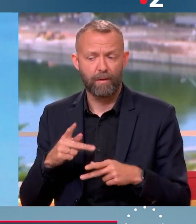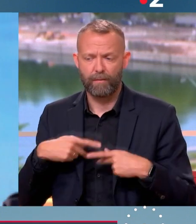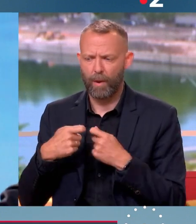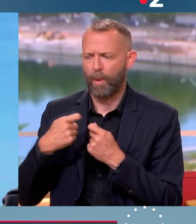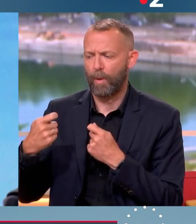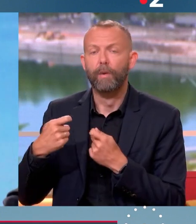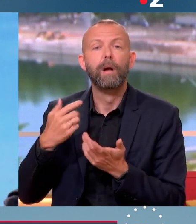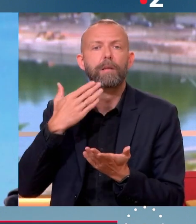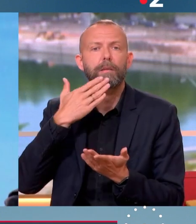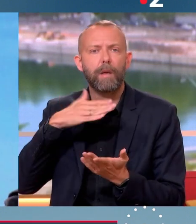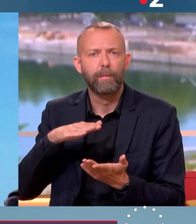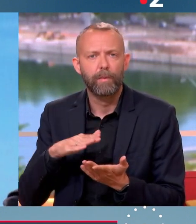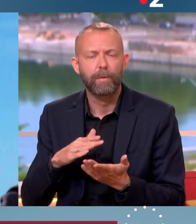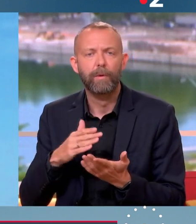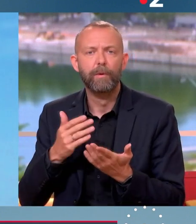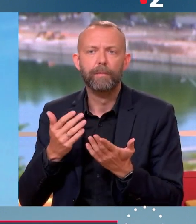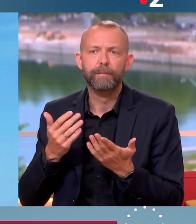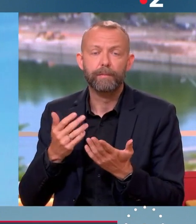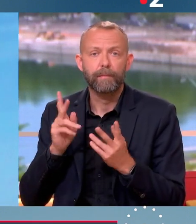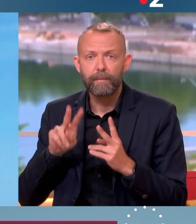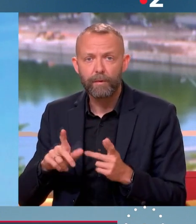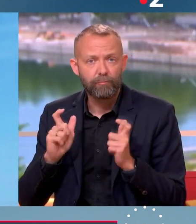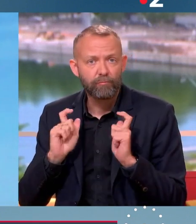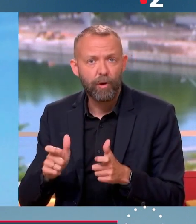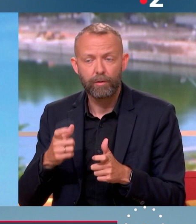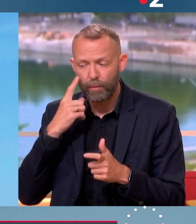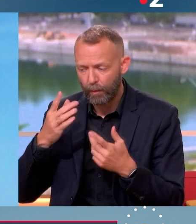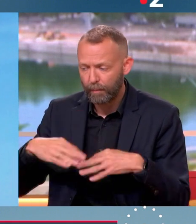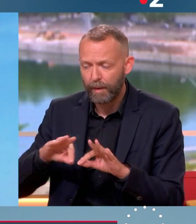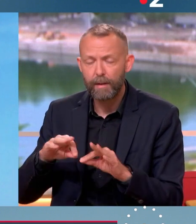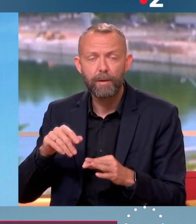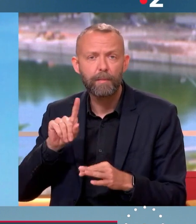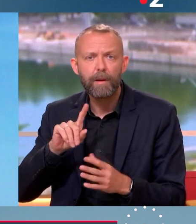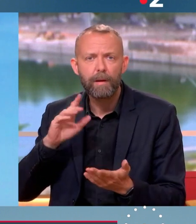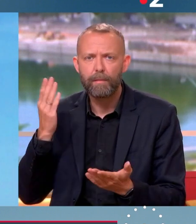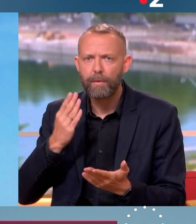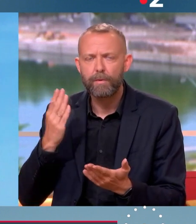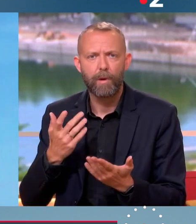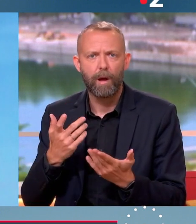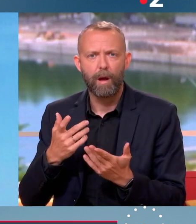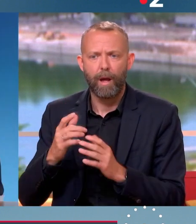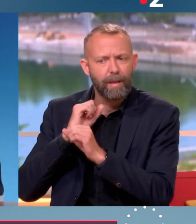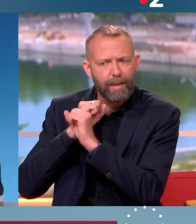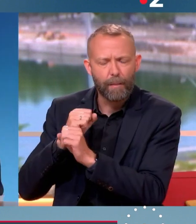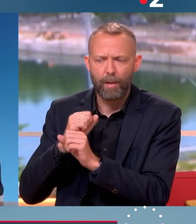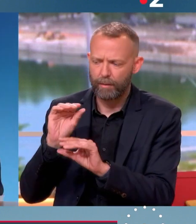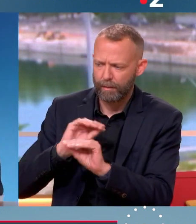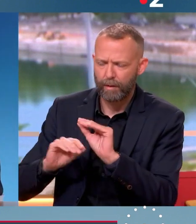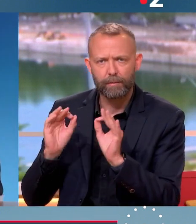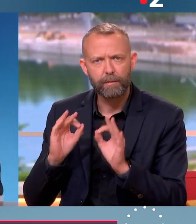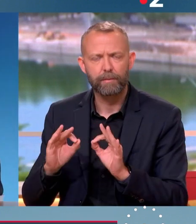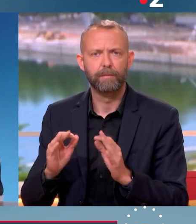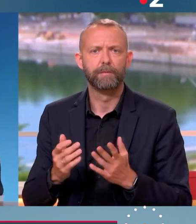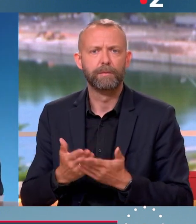longtemps, et tant mieux, tant mieux. C'est une chance formidable pour un pays. Mais il faut qu puisse traiter la dépendance dans des conditions dignes. Moi, j'accepte volontiers,